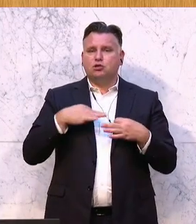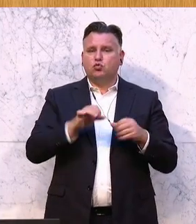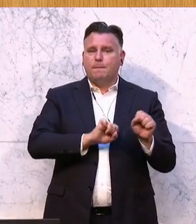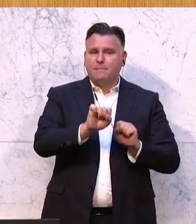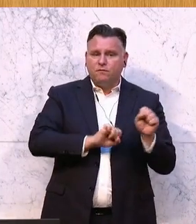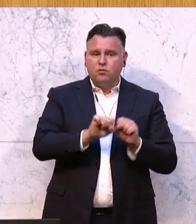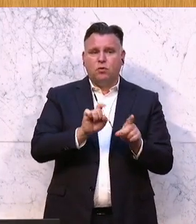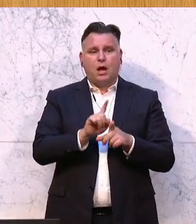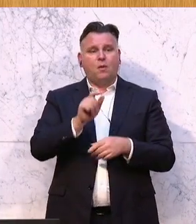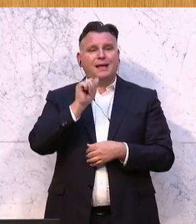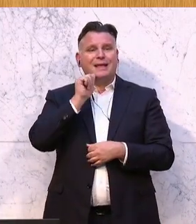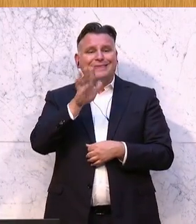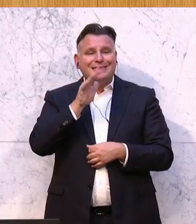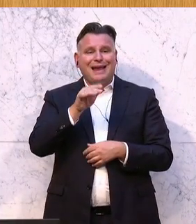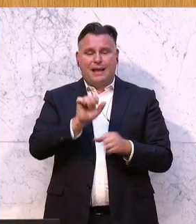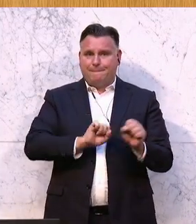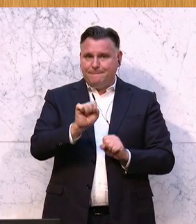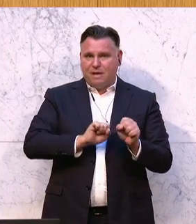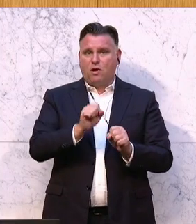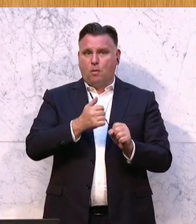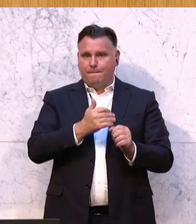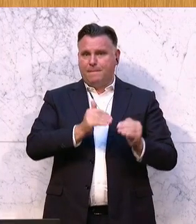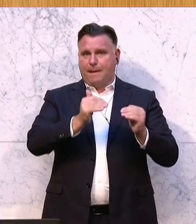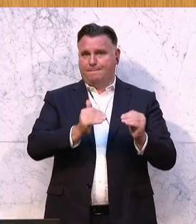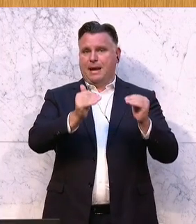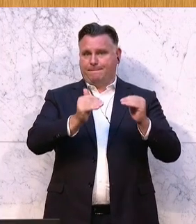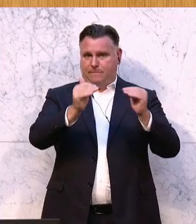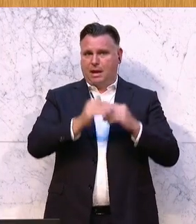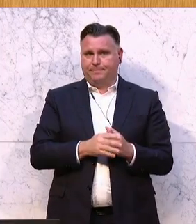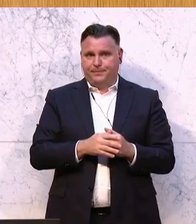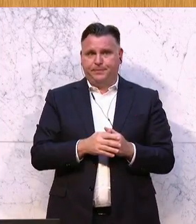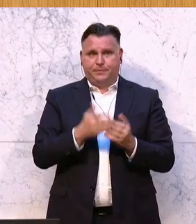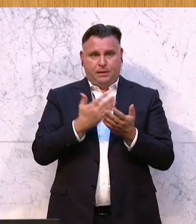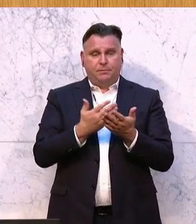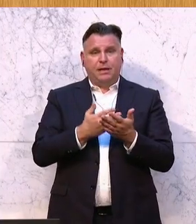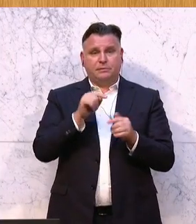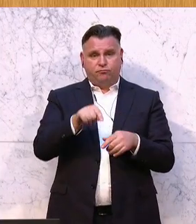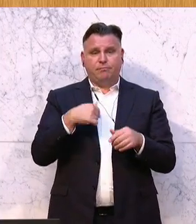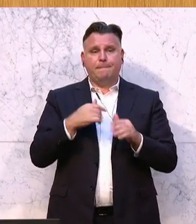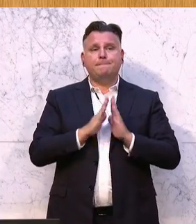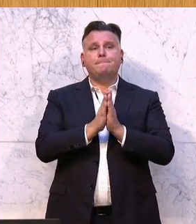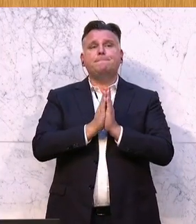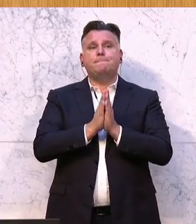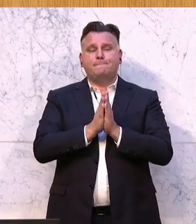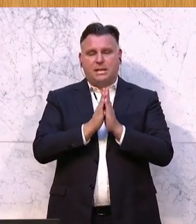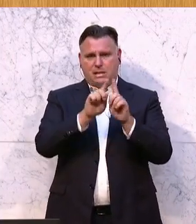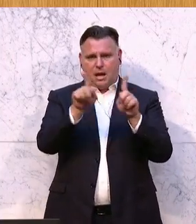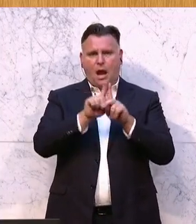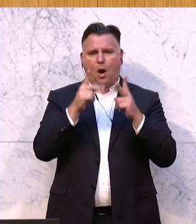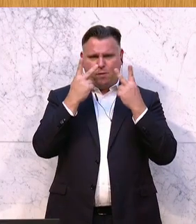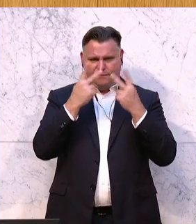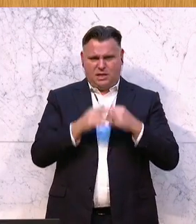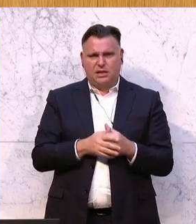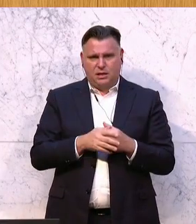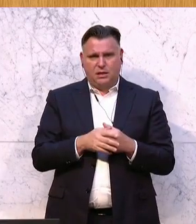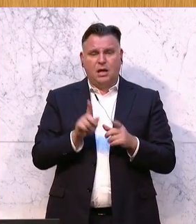für die tägliche Bewegungseinheit ausgebaut. Hier im Übrigen möchte ich dazu sagen, bitte richten Sie diesen dringenden Appell, der wichtig ist, an